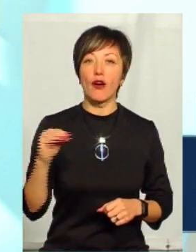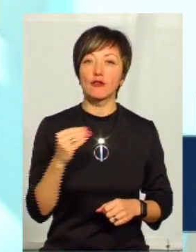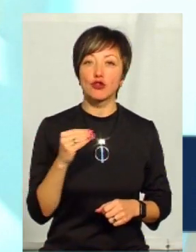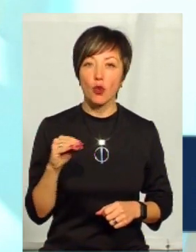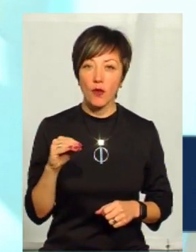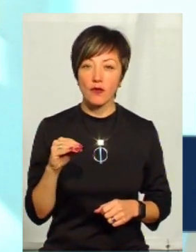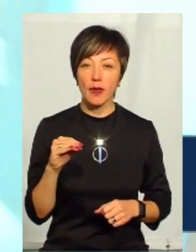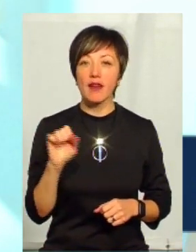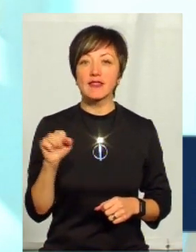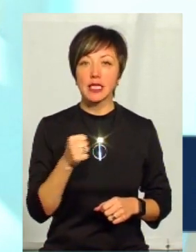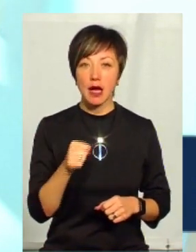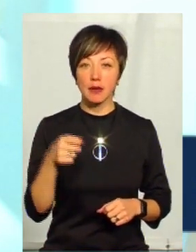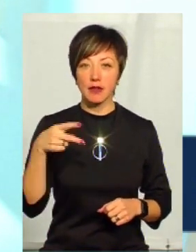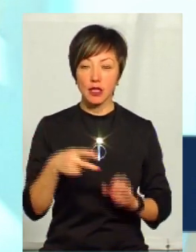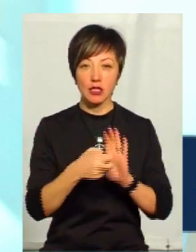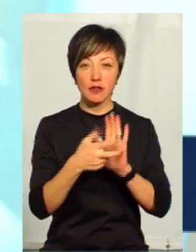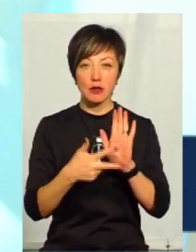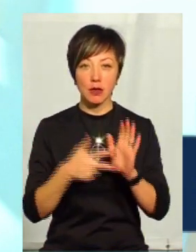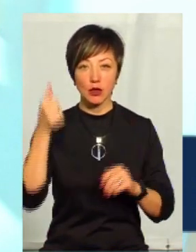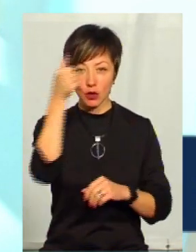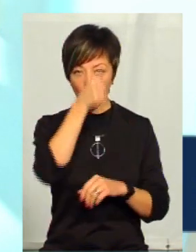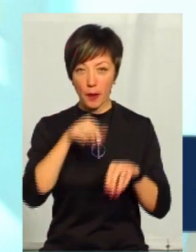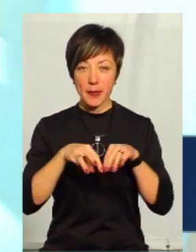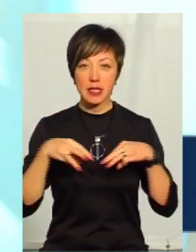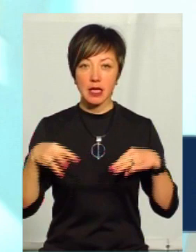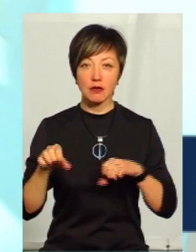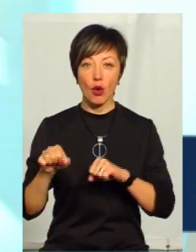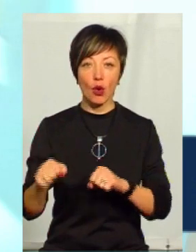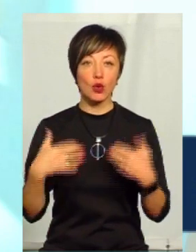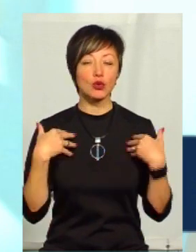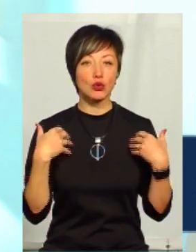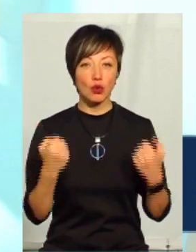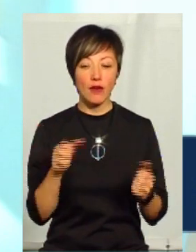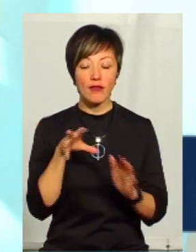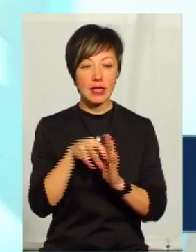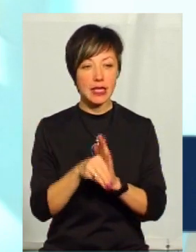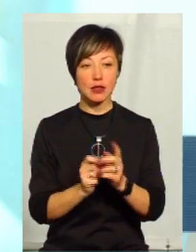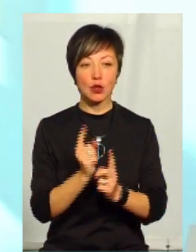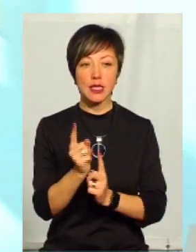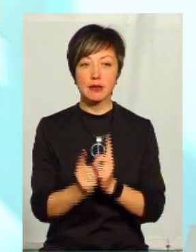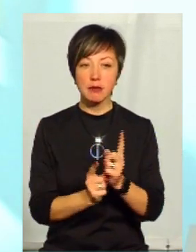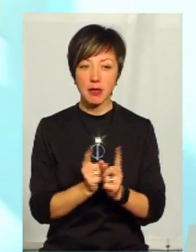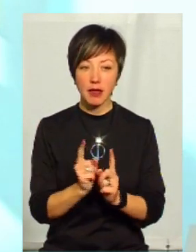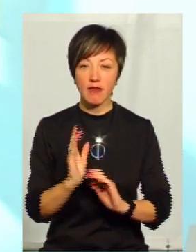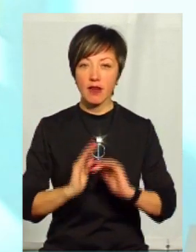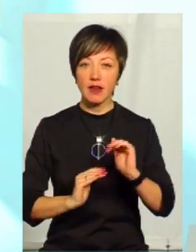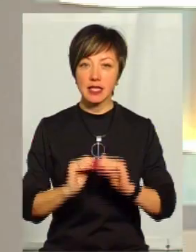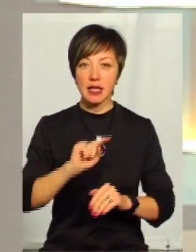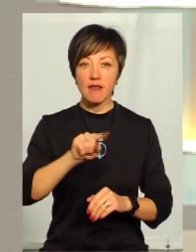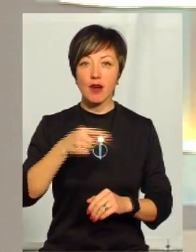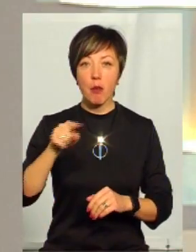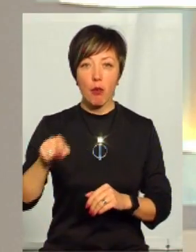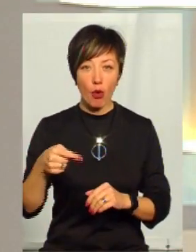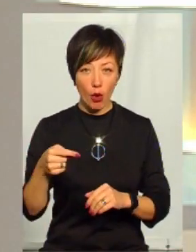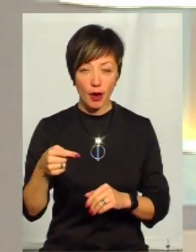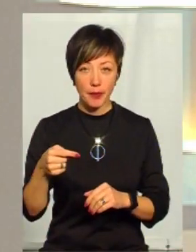-серпні 2018 року Міністерство охорони здоров'я внесло зміни в кваліфікаційні вимоги.